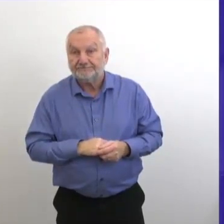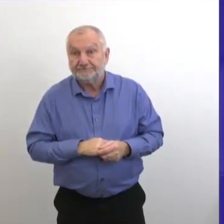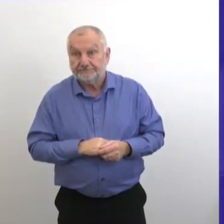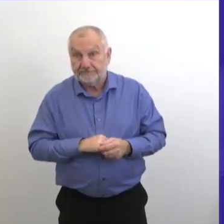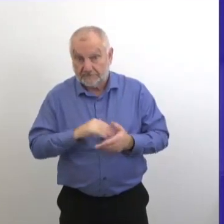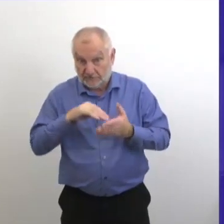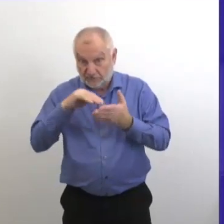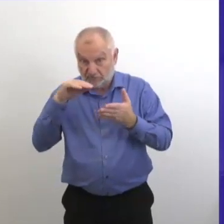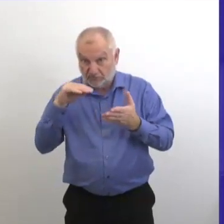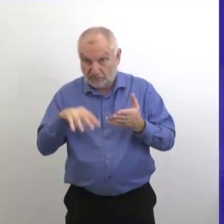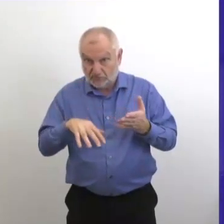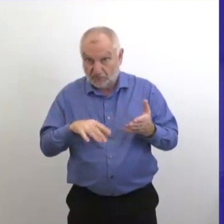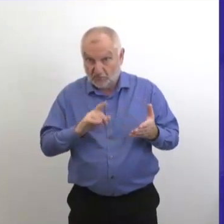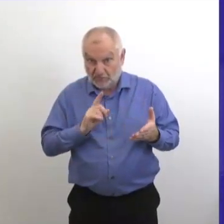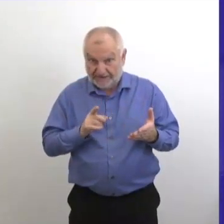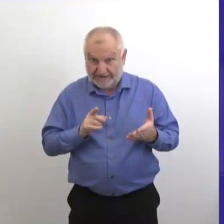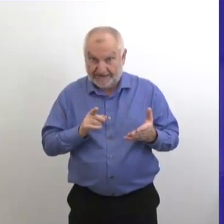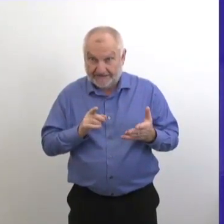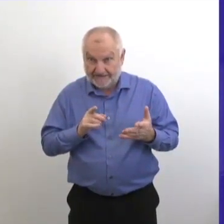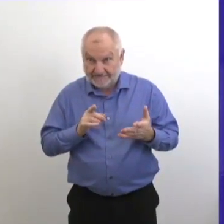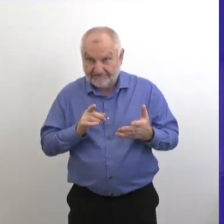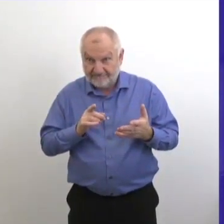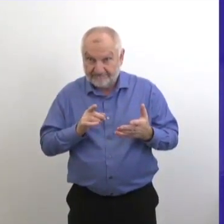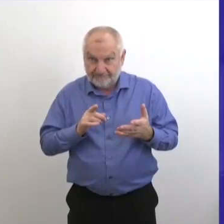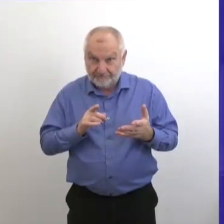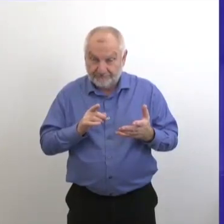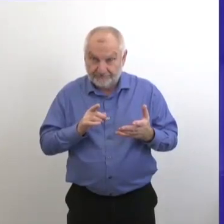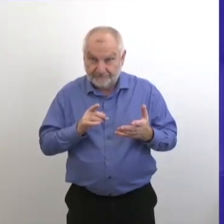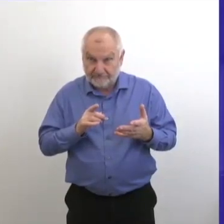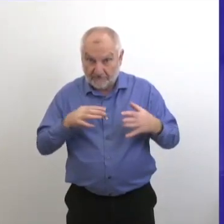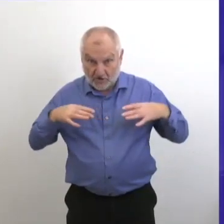Alors, essentiellement, les enfants vont être en vacances pendant un mois.